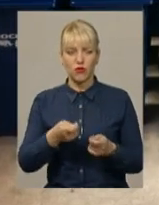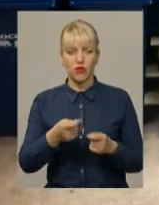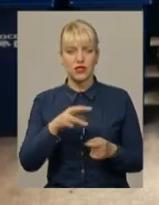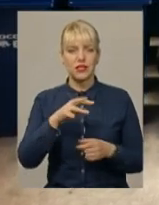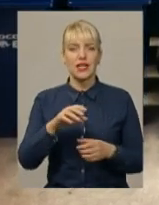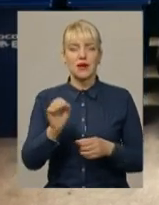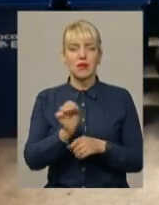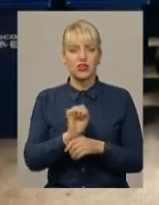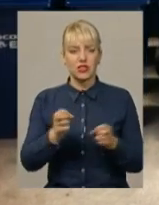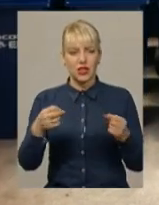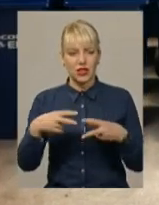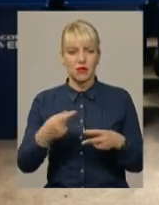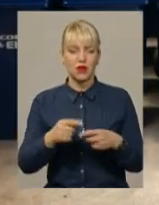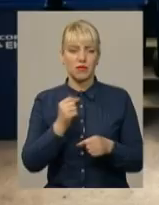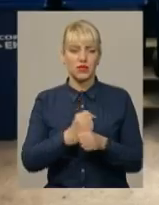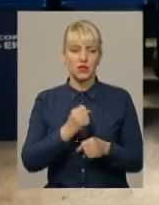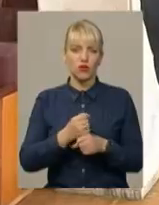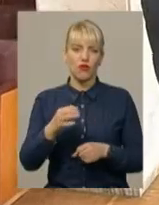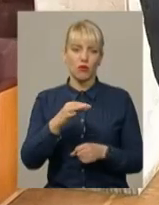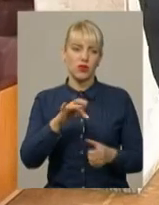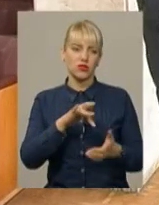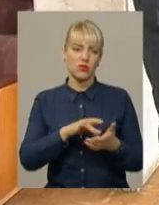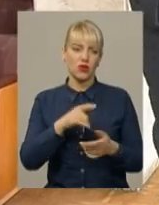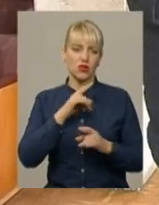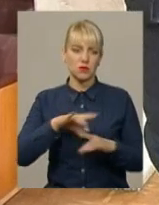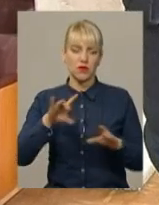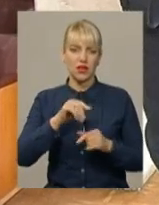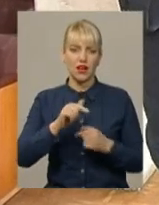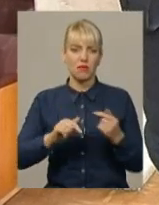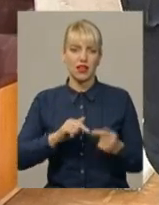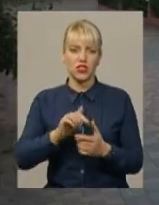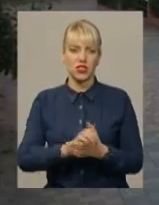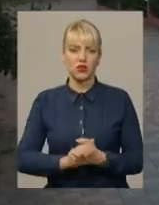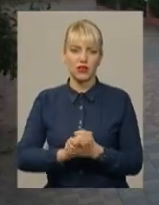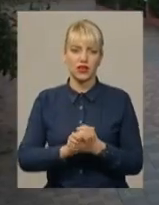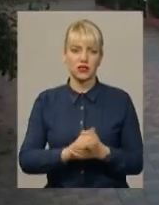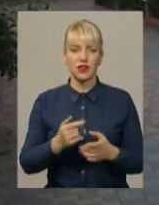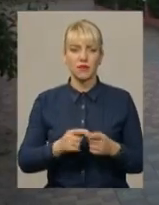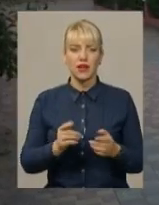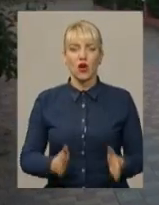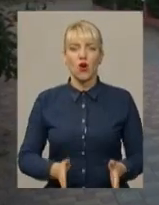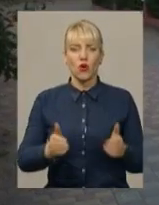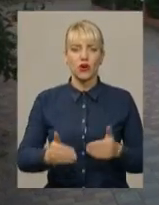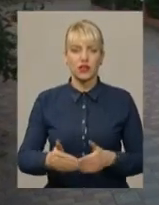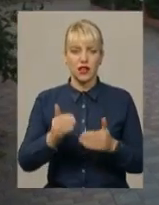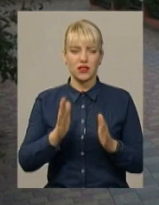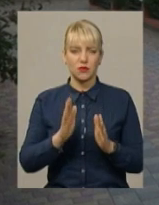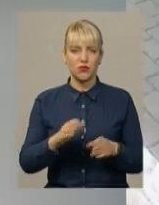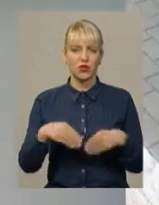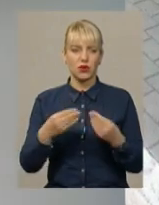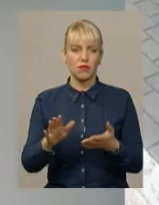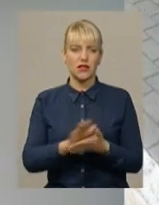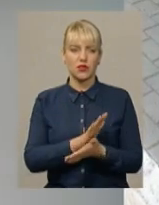із тисячу абонентів в обласному центрі, розповідає менеджер товариства Максим Березницький. Контейнери жителям Ружичної роздаватимуть у